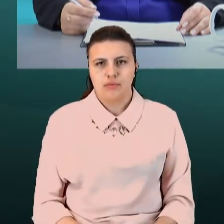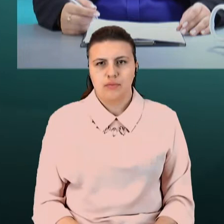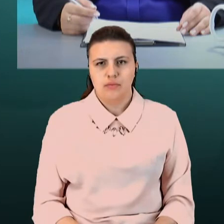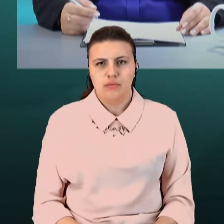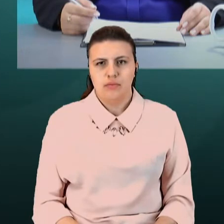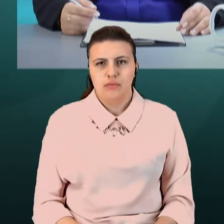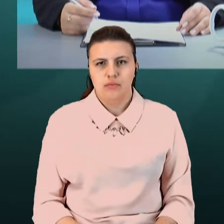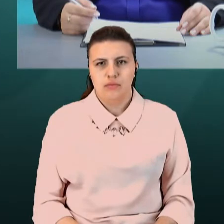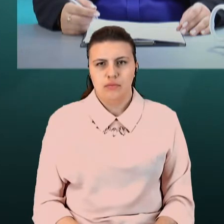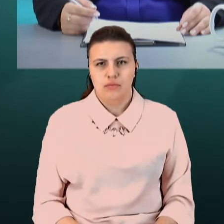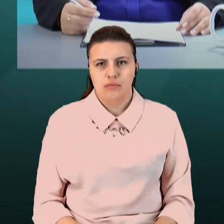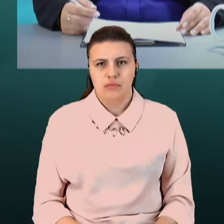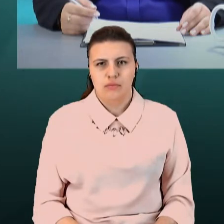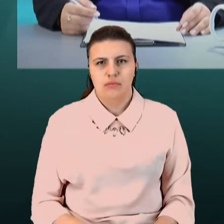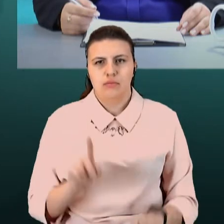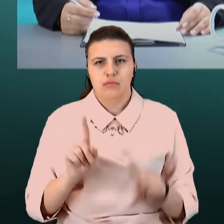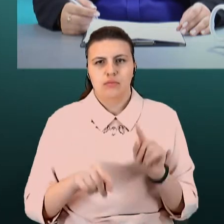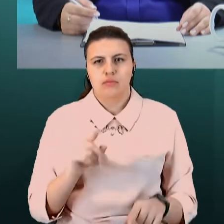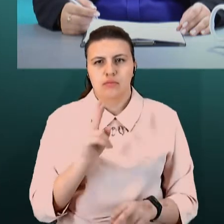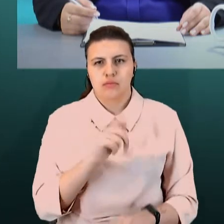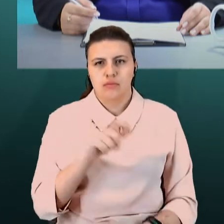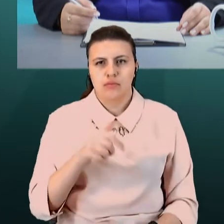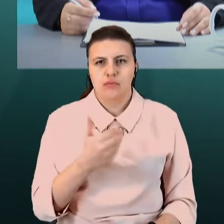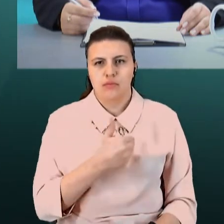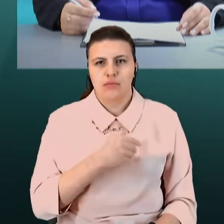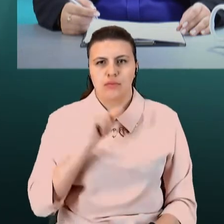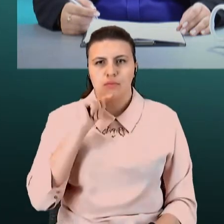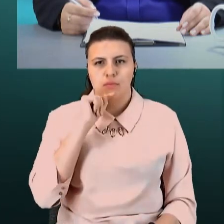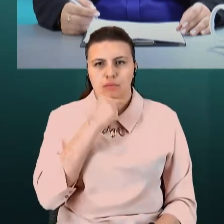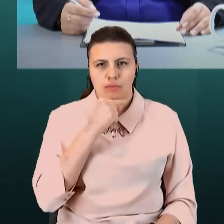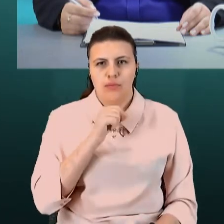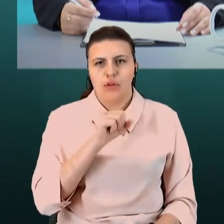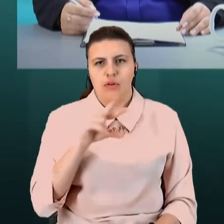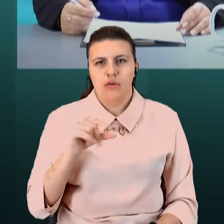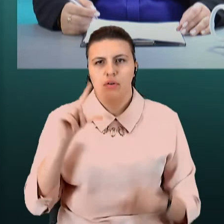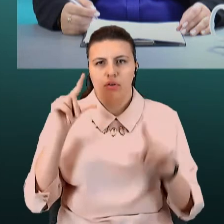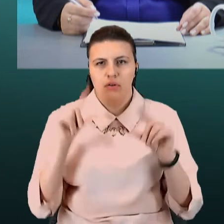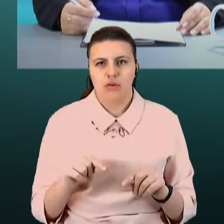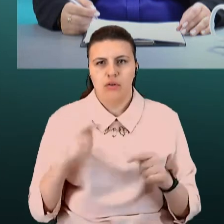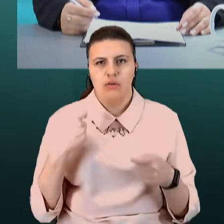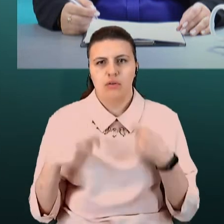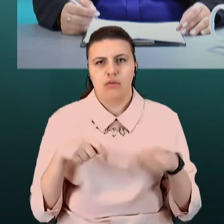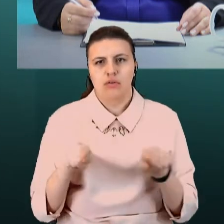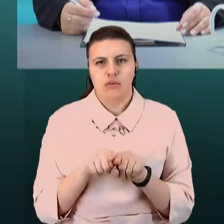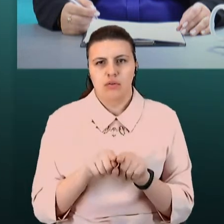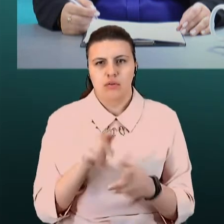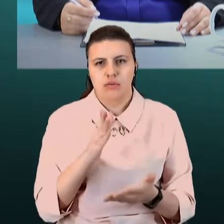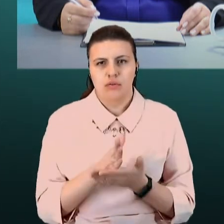що хочуть зекономити, і так, щоб акції розпродукти також дієвно до порядних підприємців. З іншого,